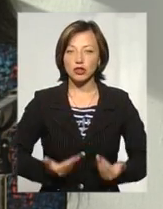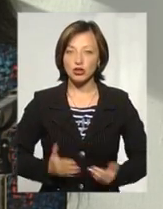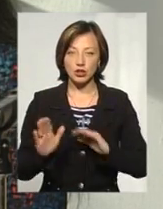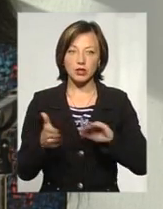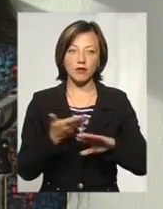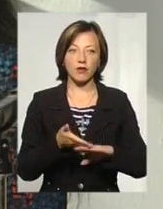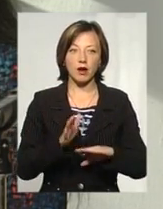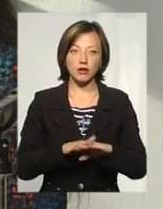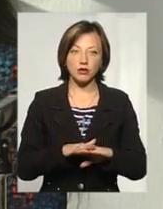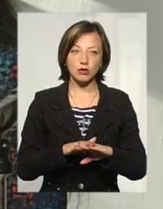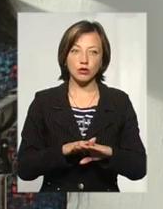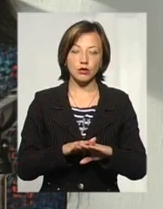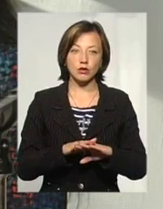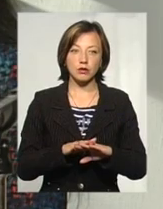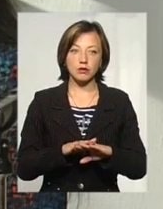важко,